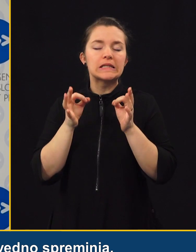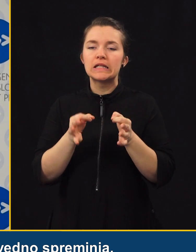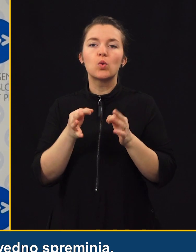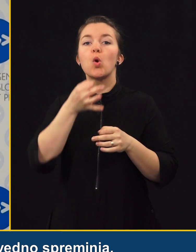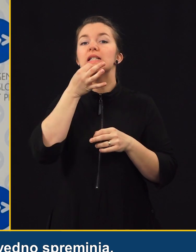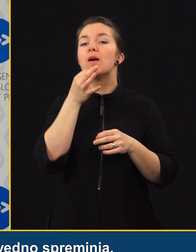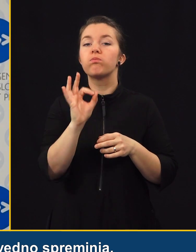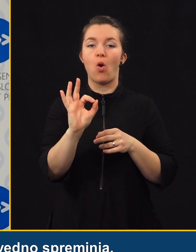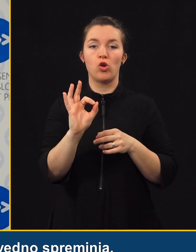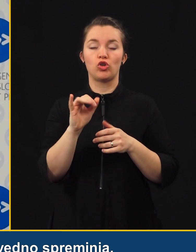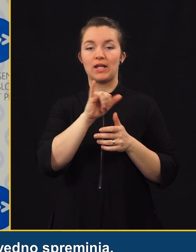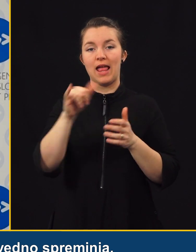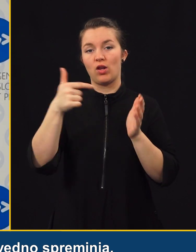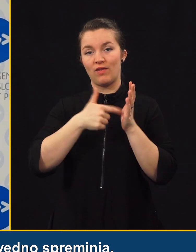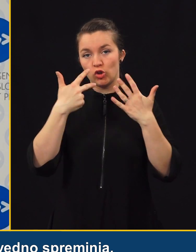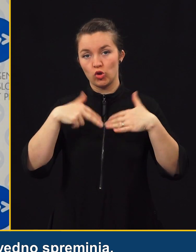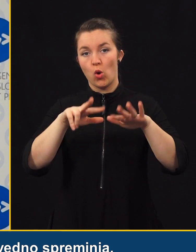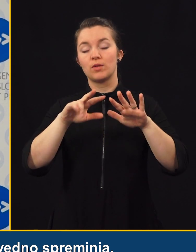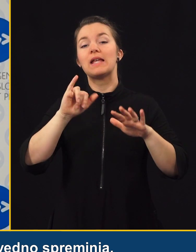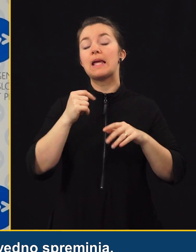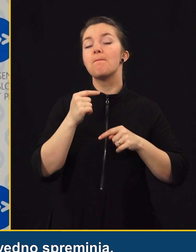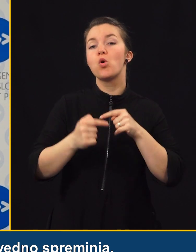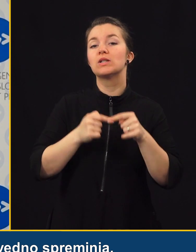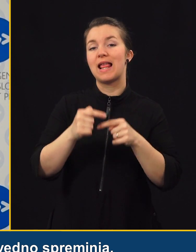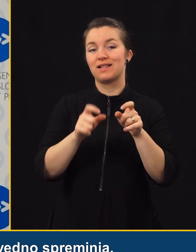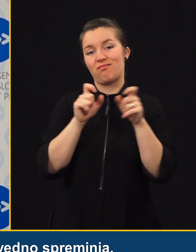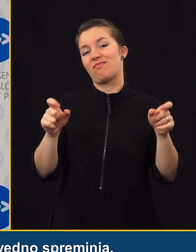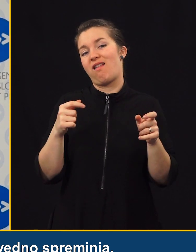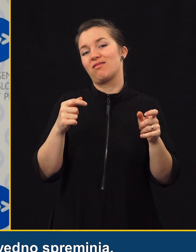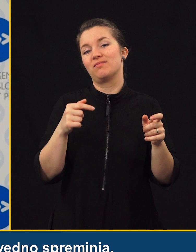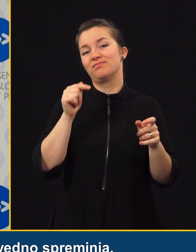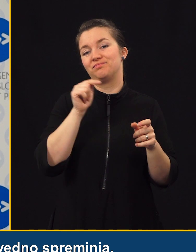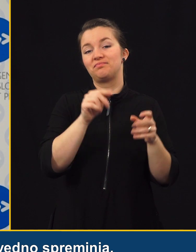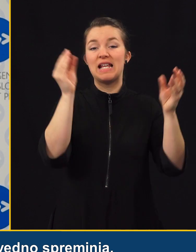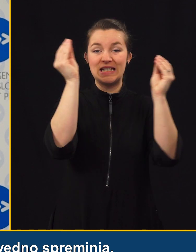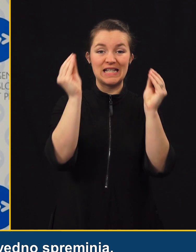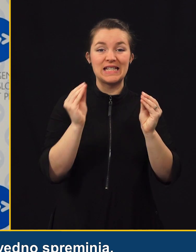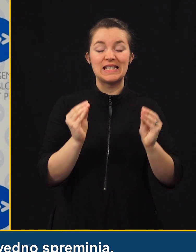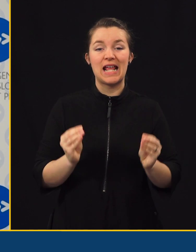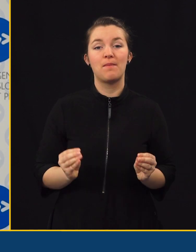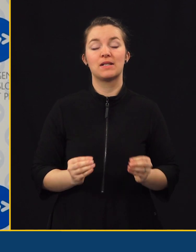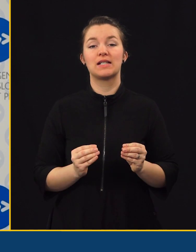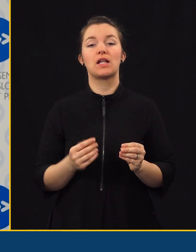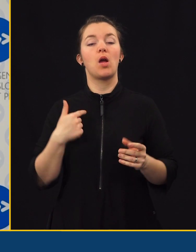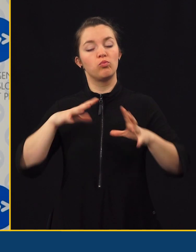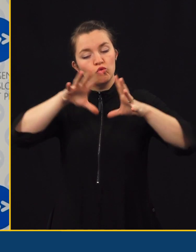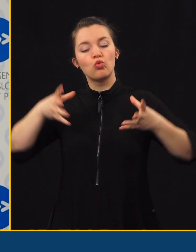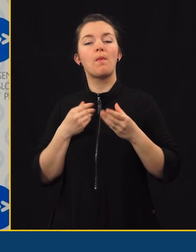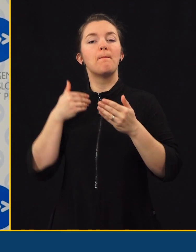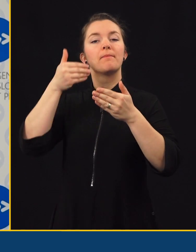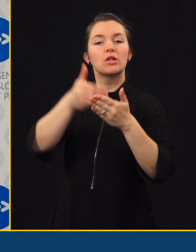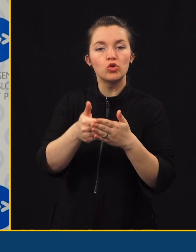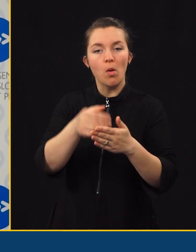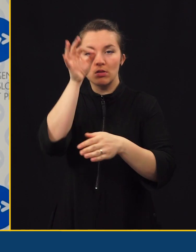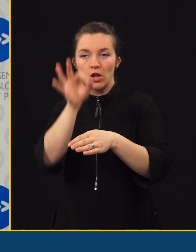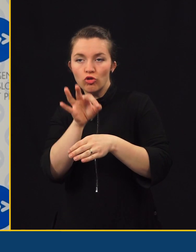izboljšanje v leto 2018 posledica teh sistemskega pristopa